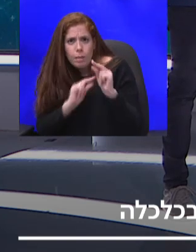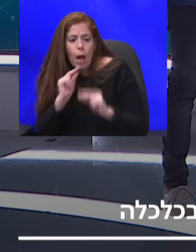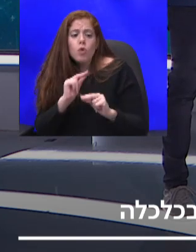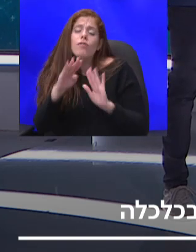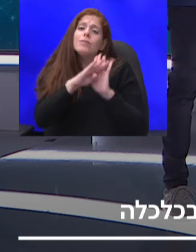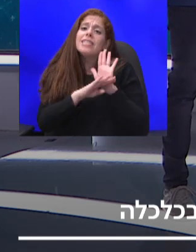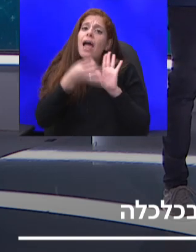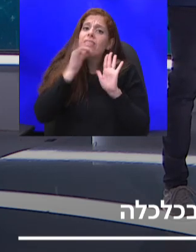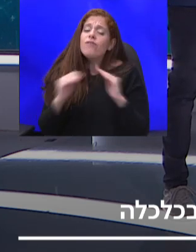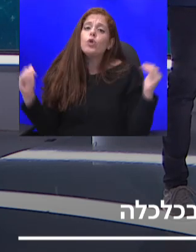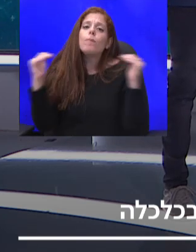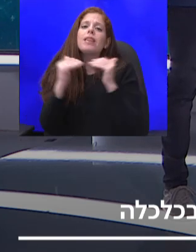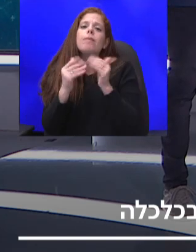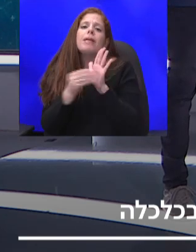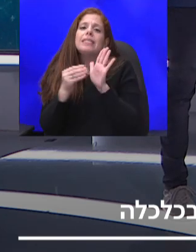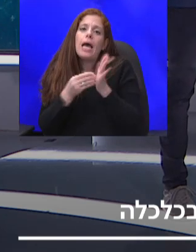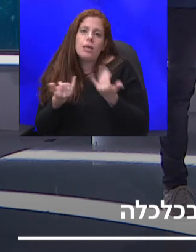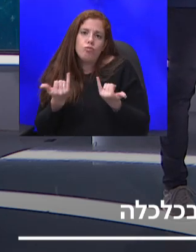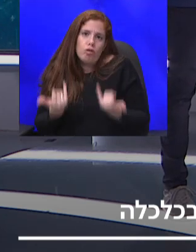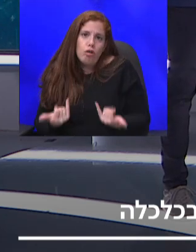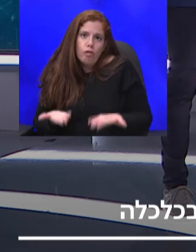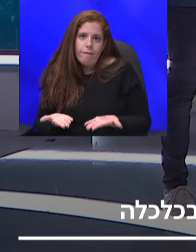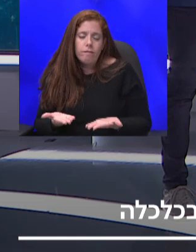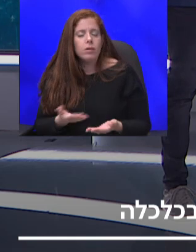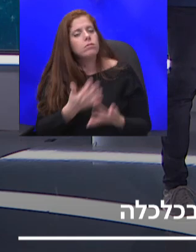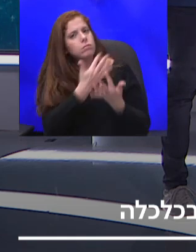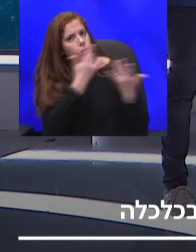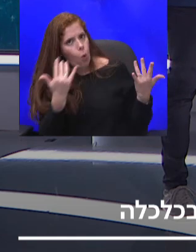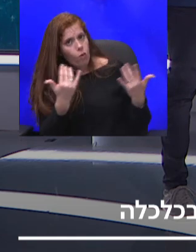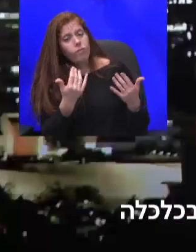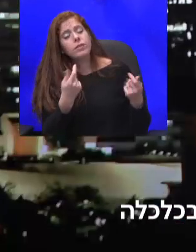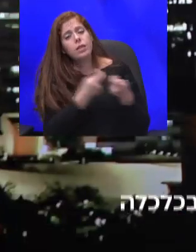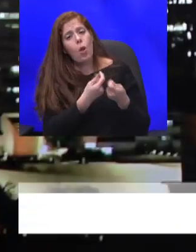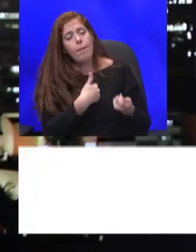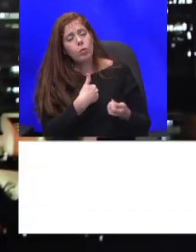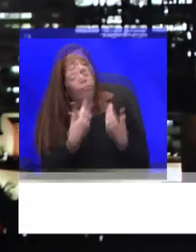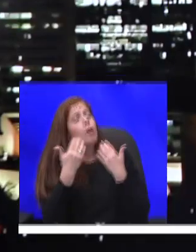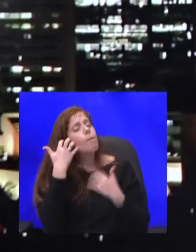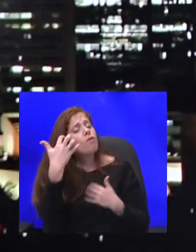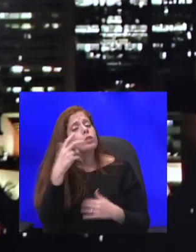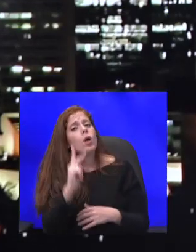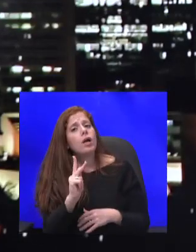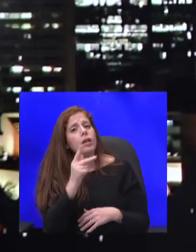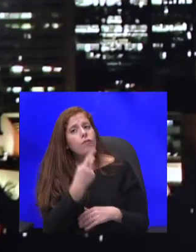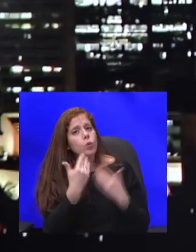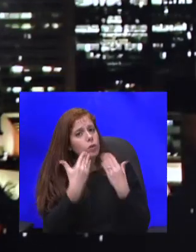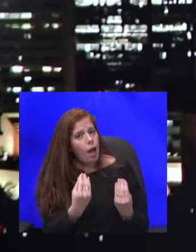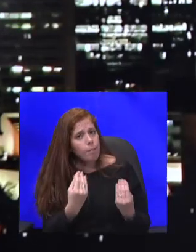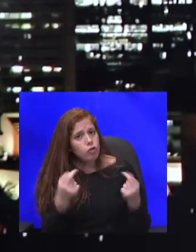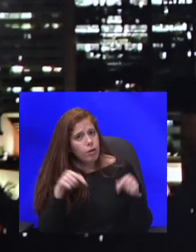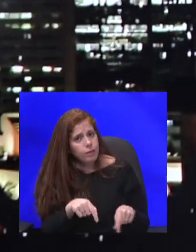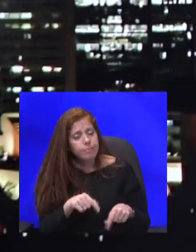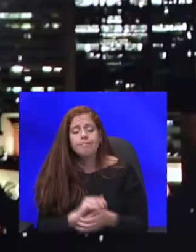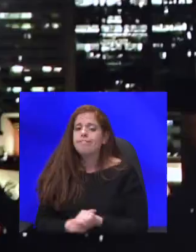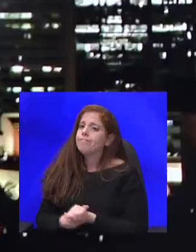הצרכים הנוכחיים. ברור, וזה בסוף לגמרי בידיים שלנו. פרופסור קנית פלוג לשעבר נגידת בנק ישראל, תודה רבה שהייתי איתנו, אלה. תודה רבה.